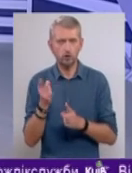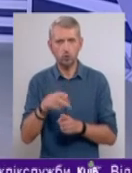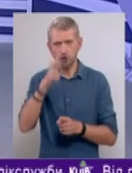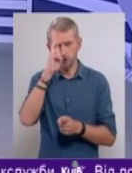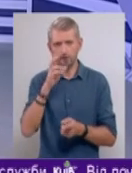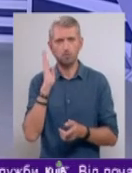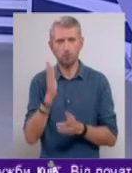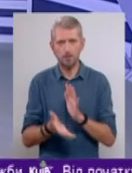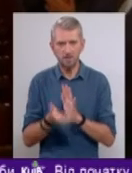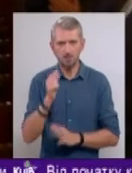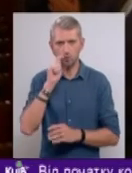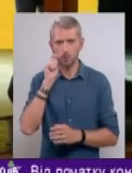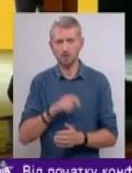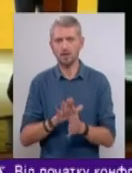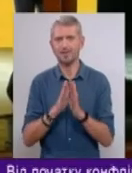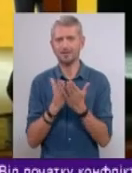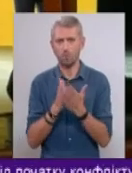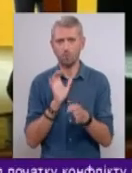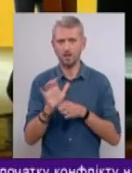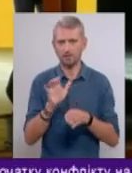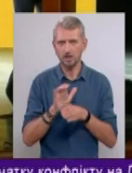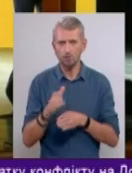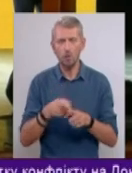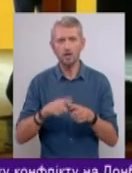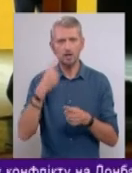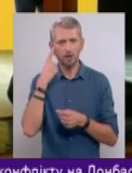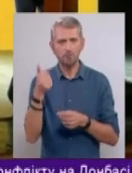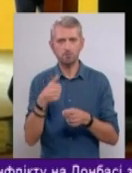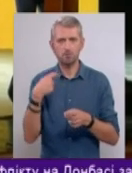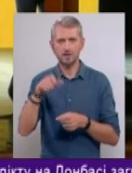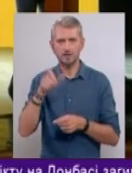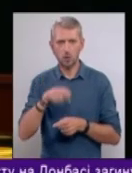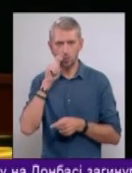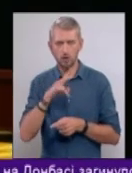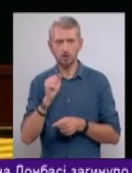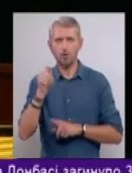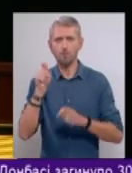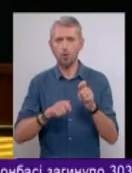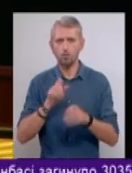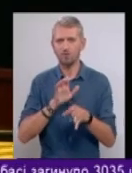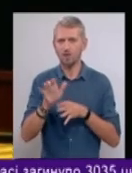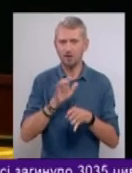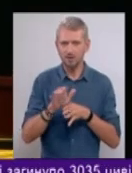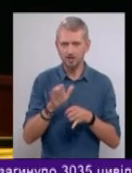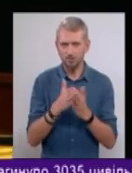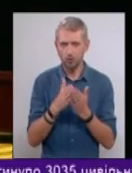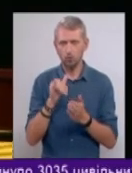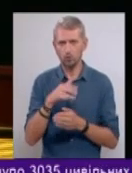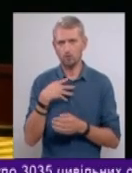держава буде підтримувати українське книговидавництво. Це заявив президент України на форумі видавців у Львові.